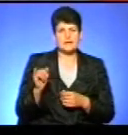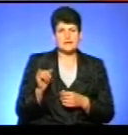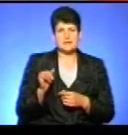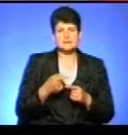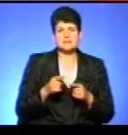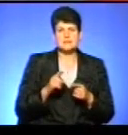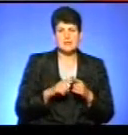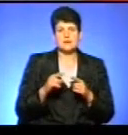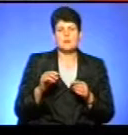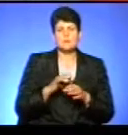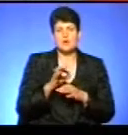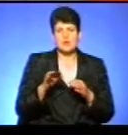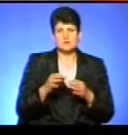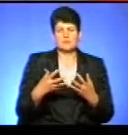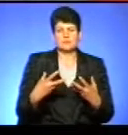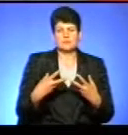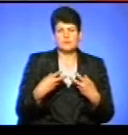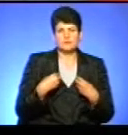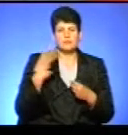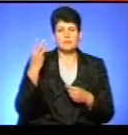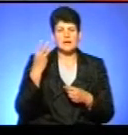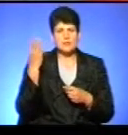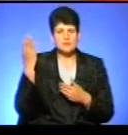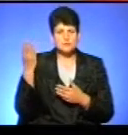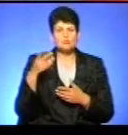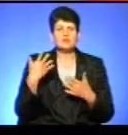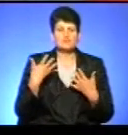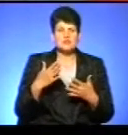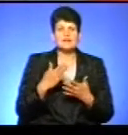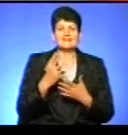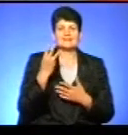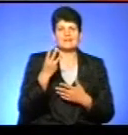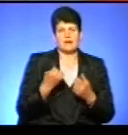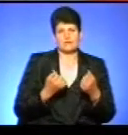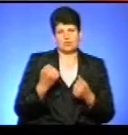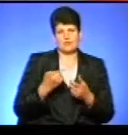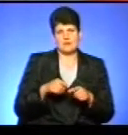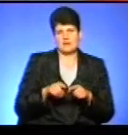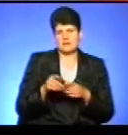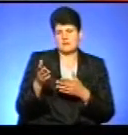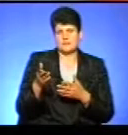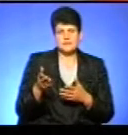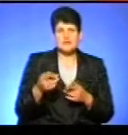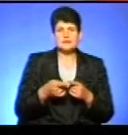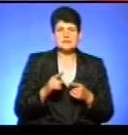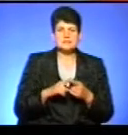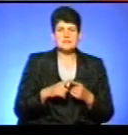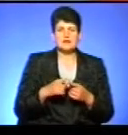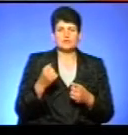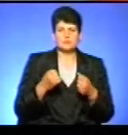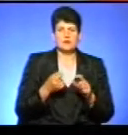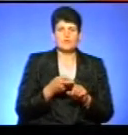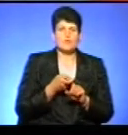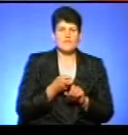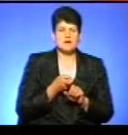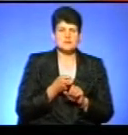Цим проєктом ми надихнулися в місті Хмельницькому, де вже функціонують три таких автомобілі. Це автомобілі, пов'язані,